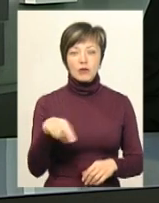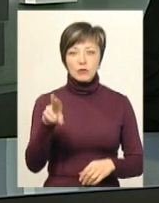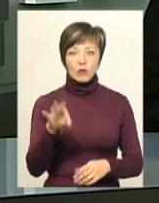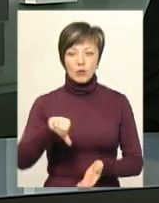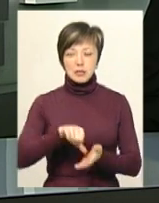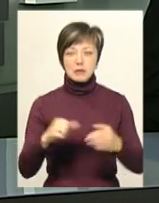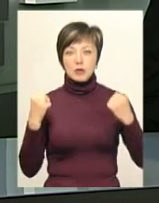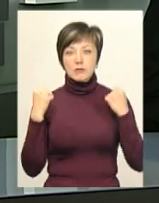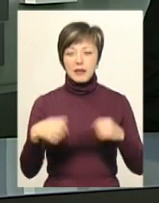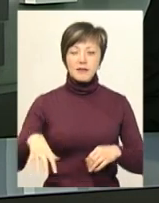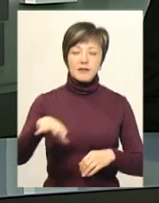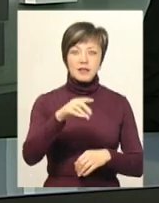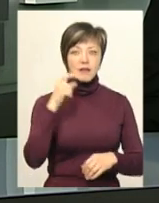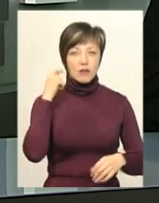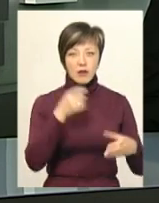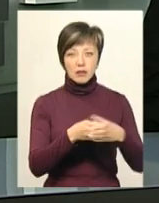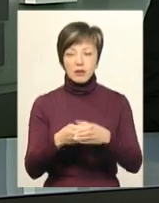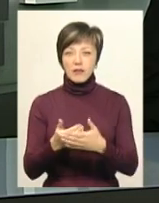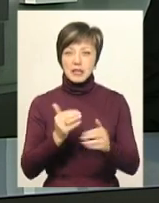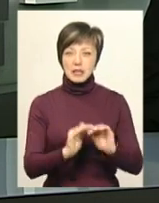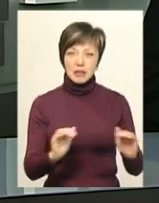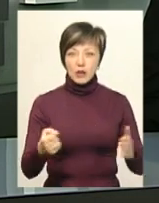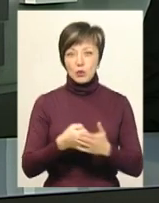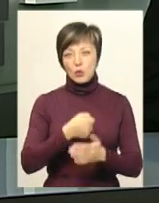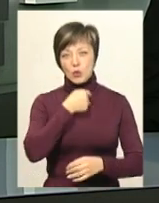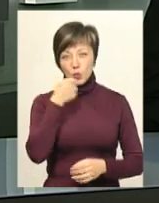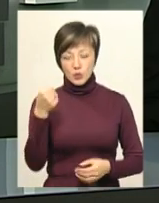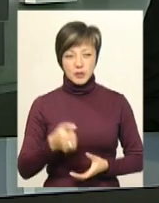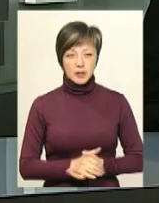Участь брали спортсмени всіх вікових категорій – від дітей до дорослих.